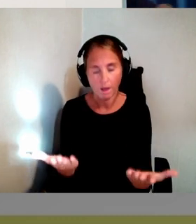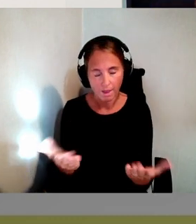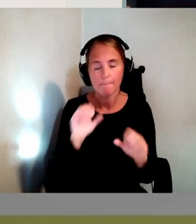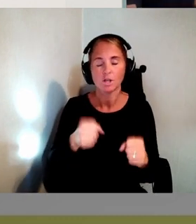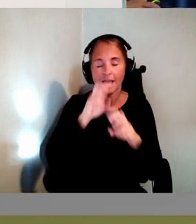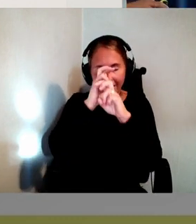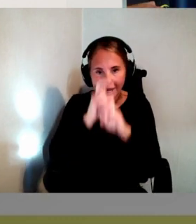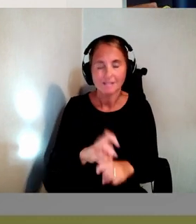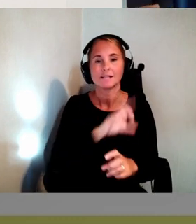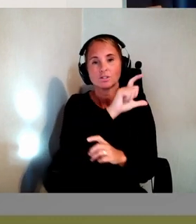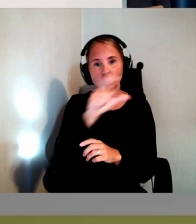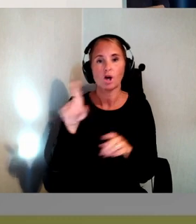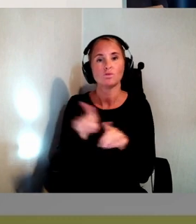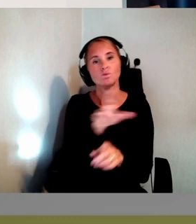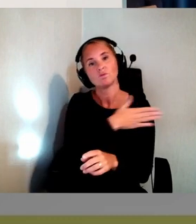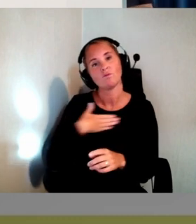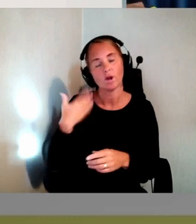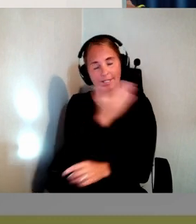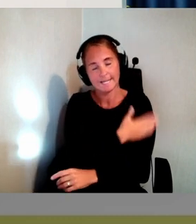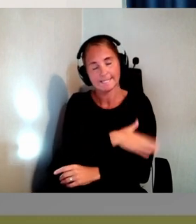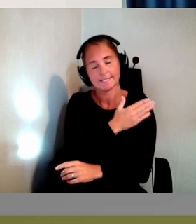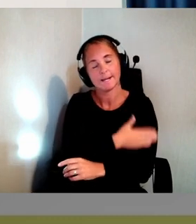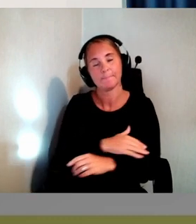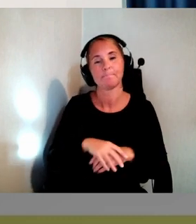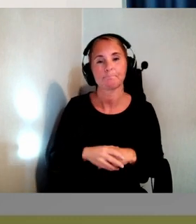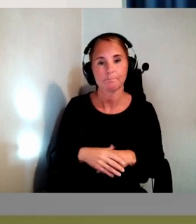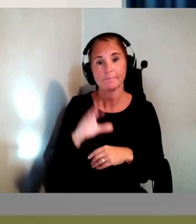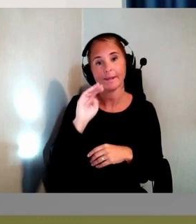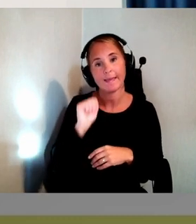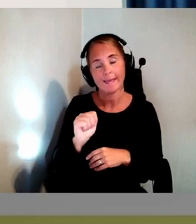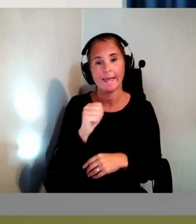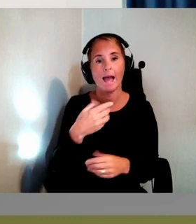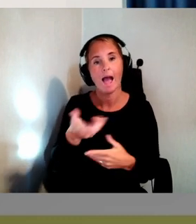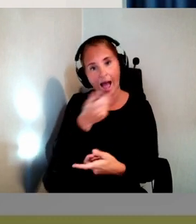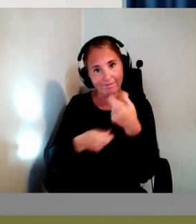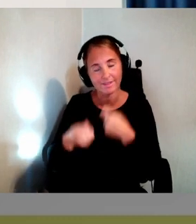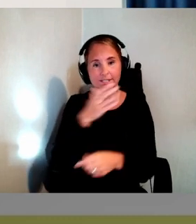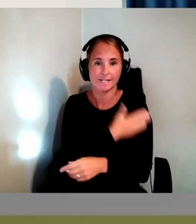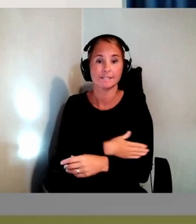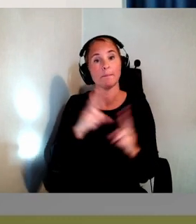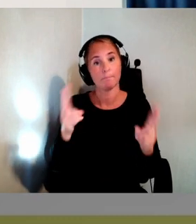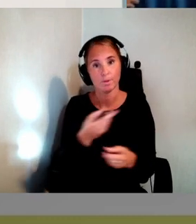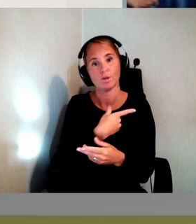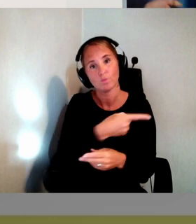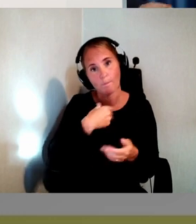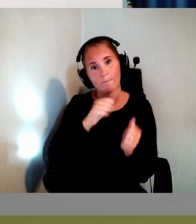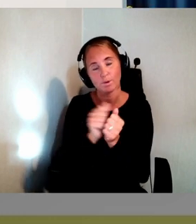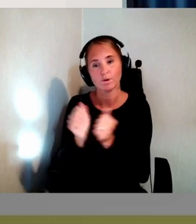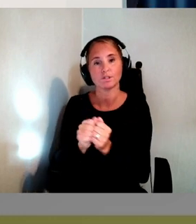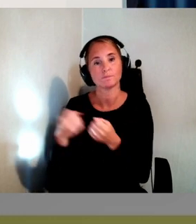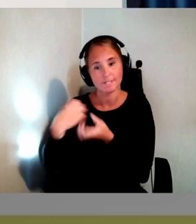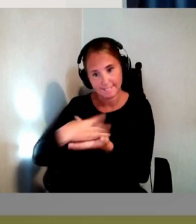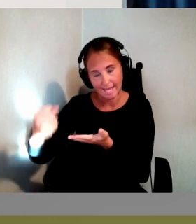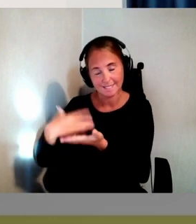status hos våra tjänster. E-handelstjänster och de produkter som säljs. Och så ska vi dokumentera det och spara